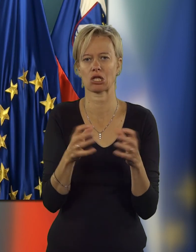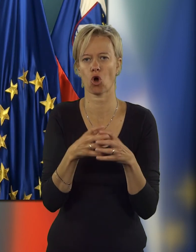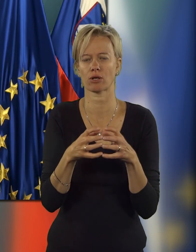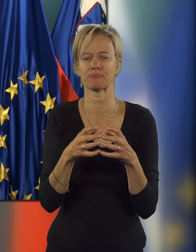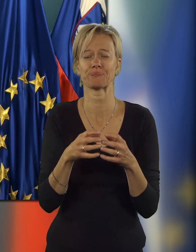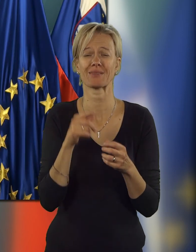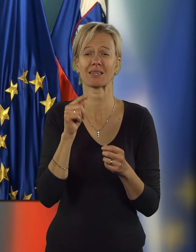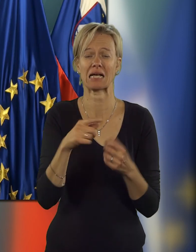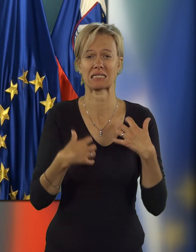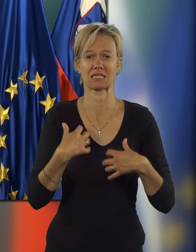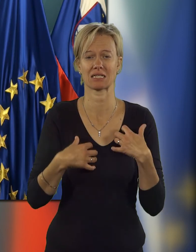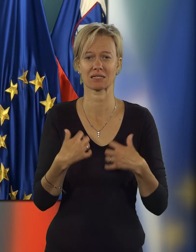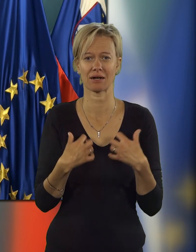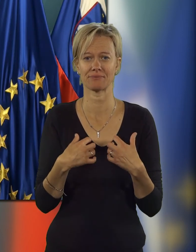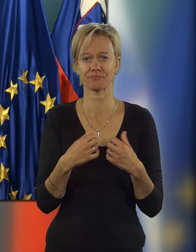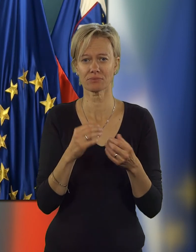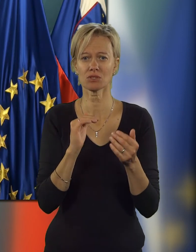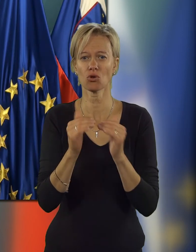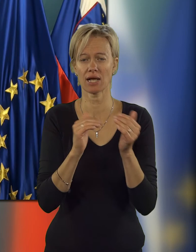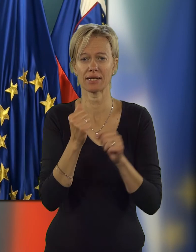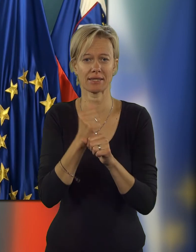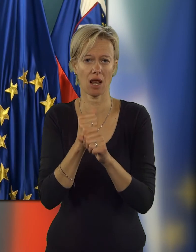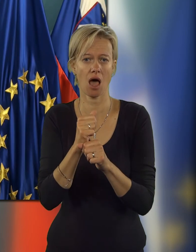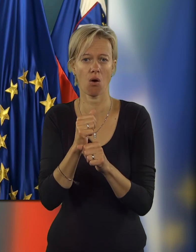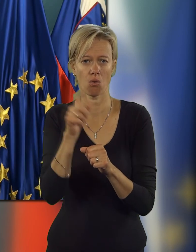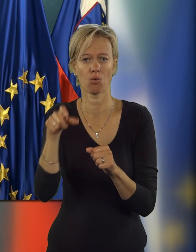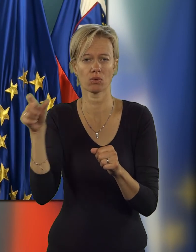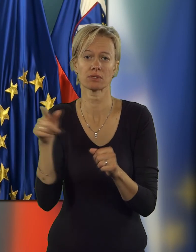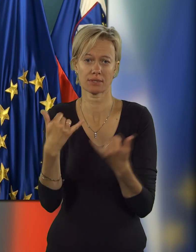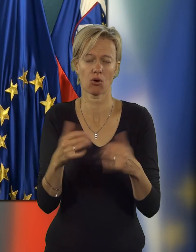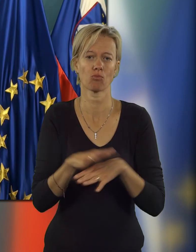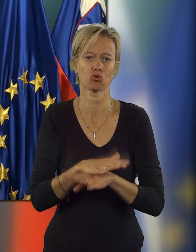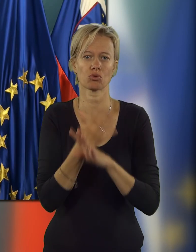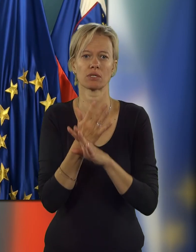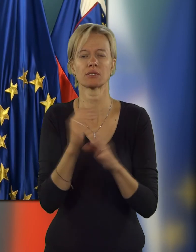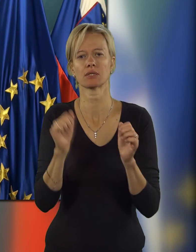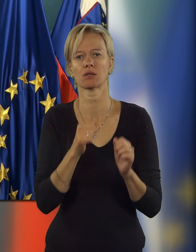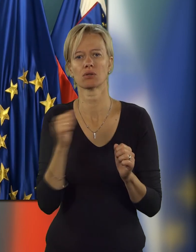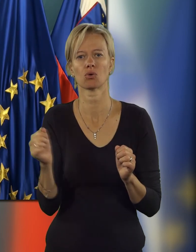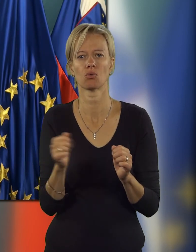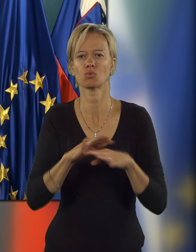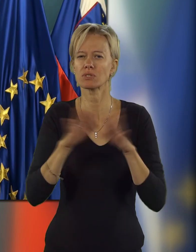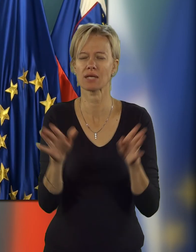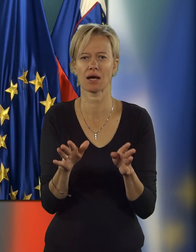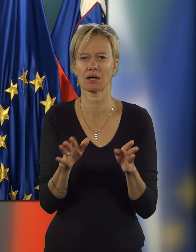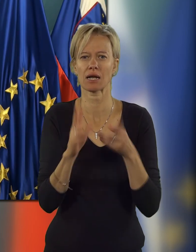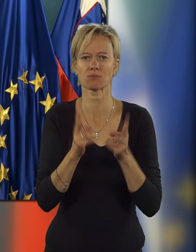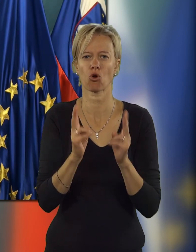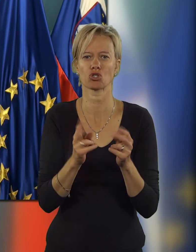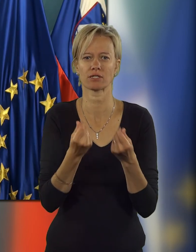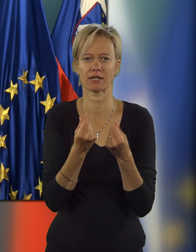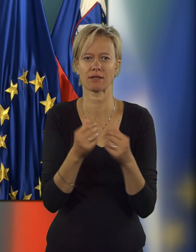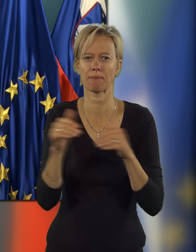javni sektor in tu se ta stiska socialnih delavk in delavcev občuti. Zato smo v okviru vseh